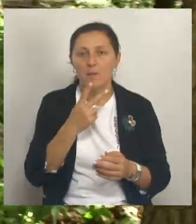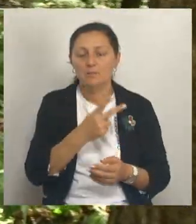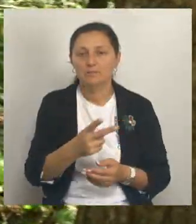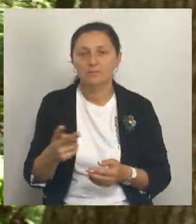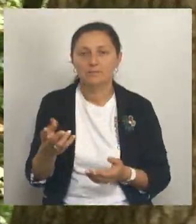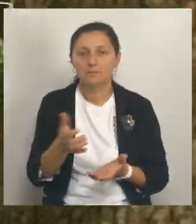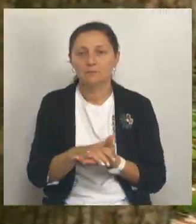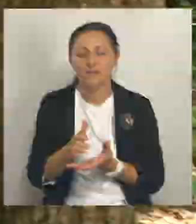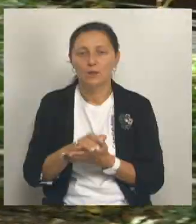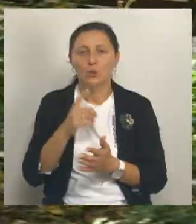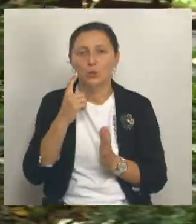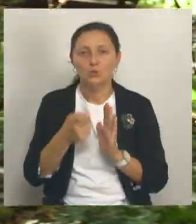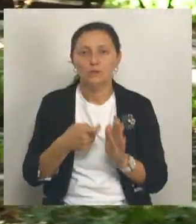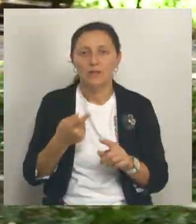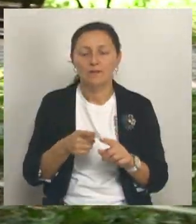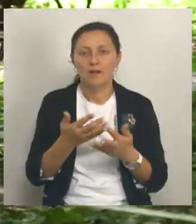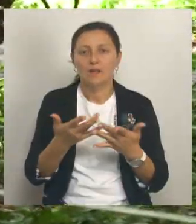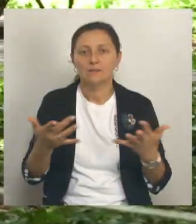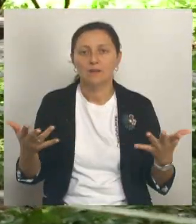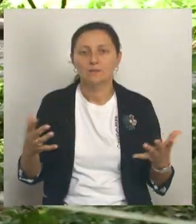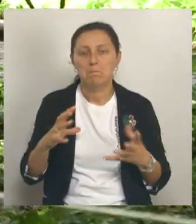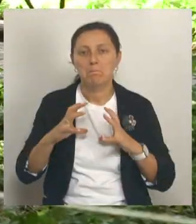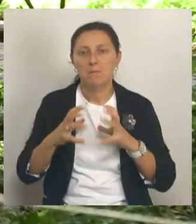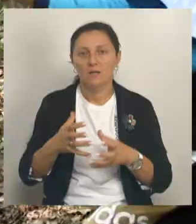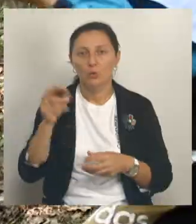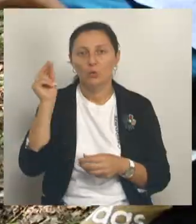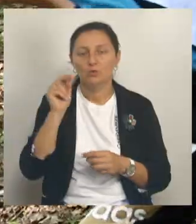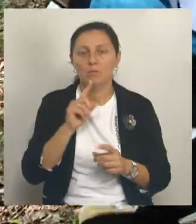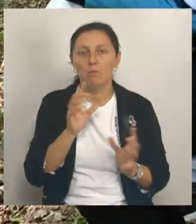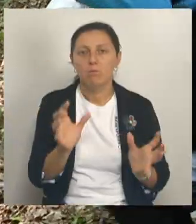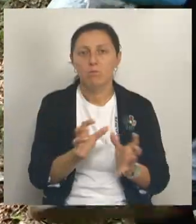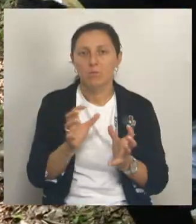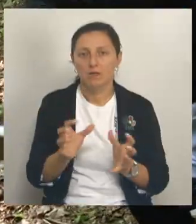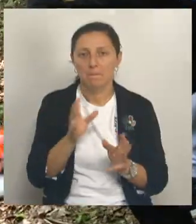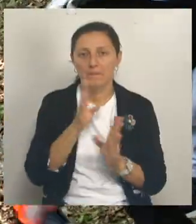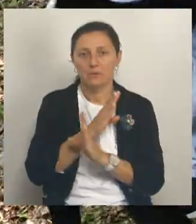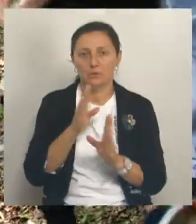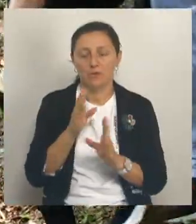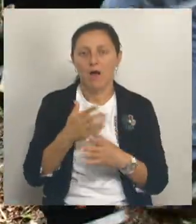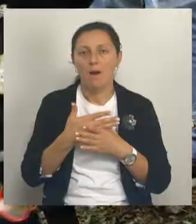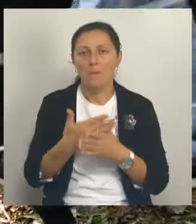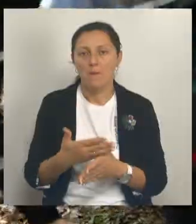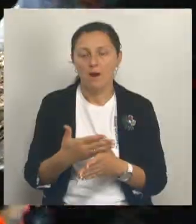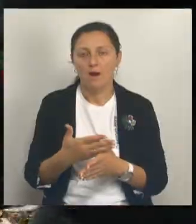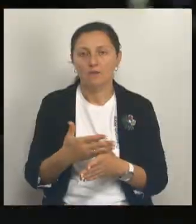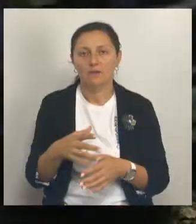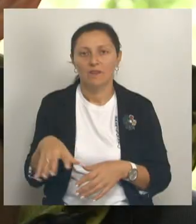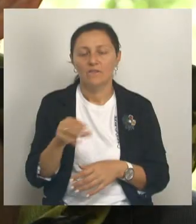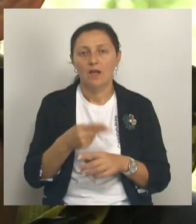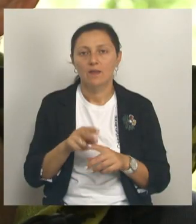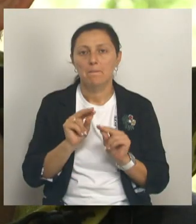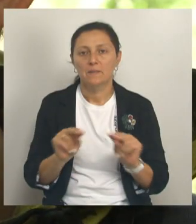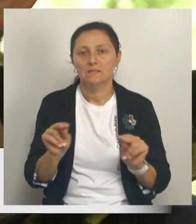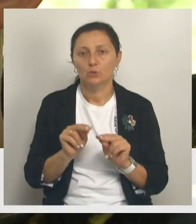навыки, но и узнают этот разнообразный мир. Учатся бережно относиться к природе. А помогают на всех этапах инструкторы.